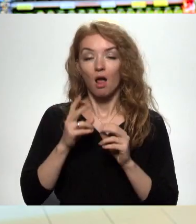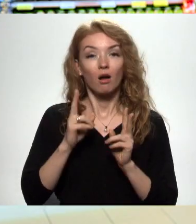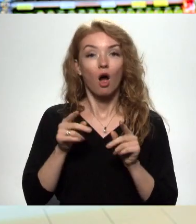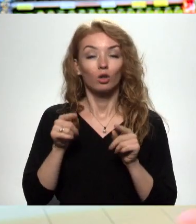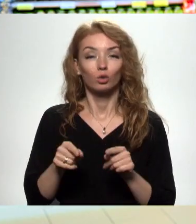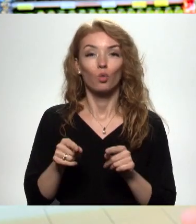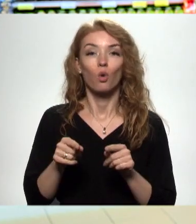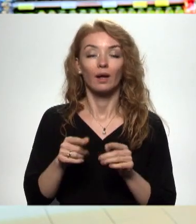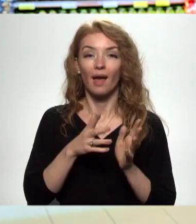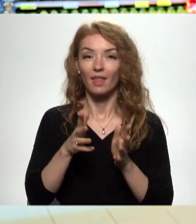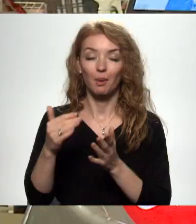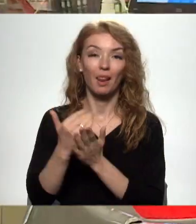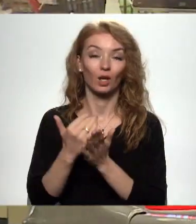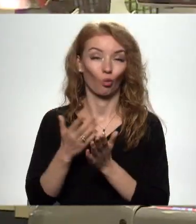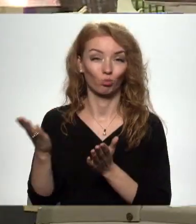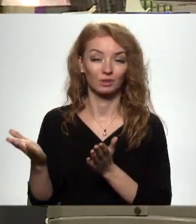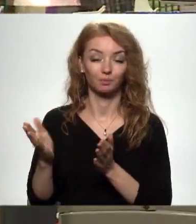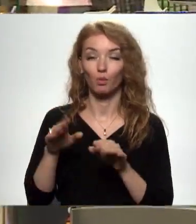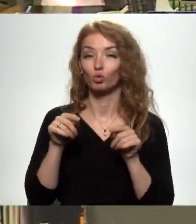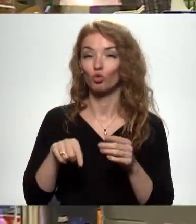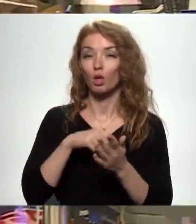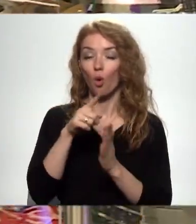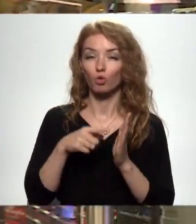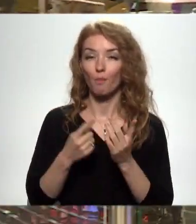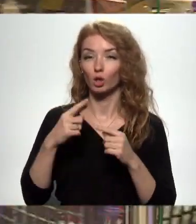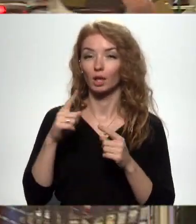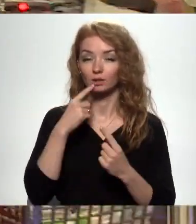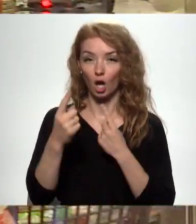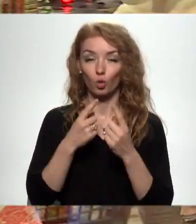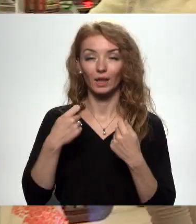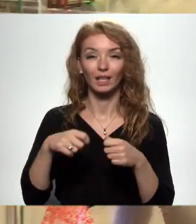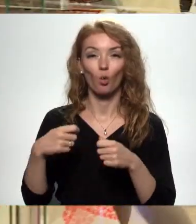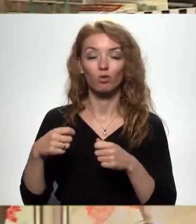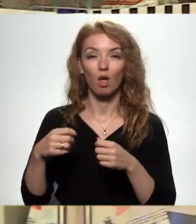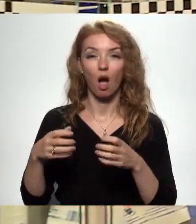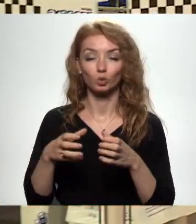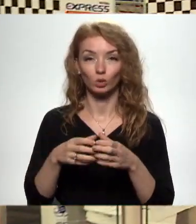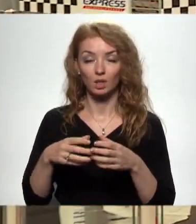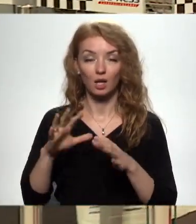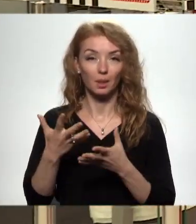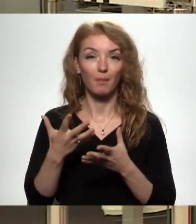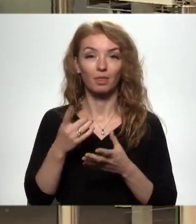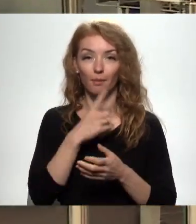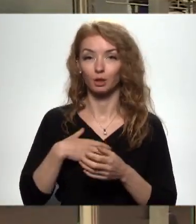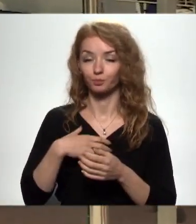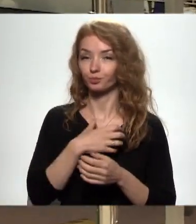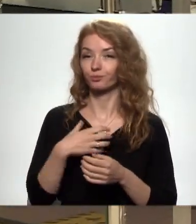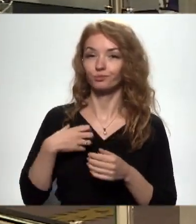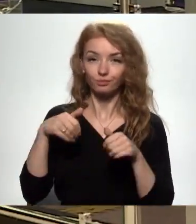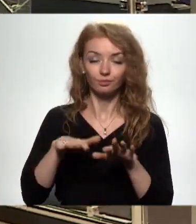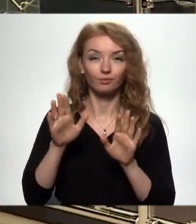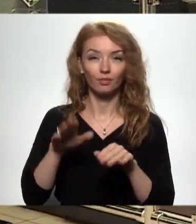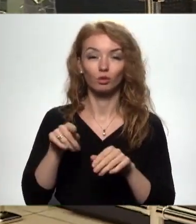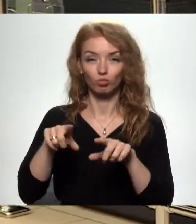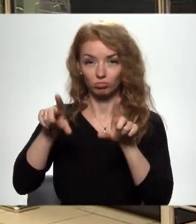ka to kārta jau reiz ietekmē likumdošana. Par šo jautājumu Norica Sarunas tirgotāju asociācijā. Taču ir nepieciešams valdības lēmums, lai